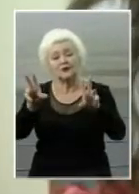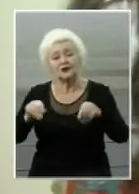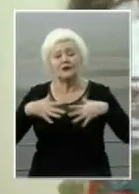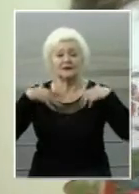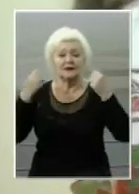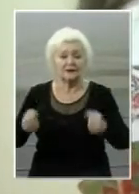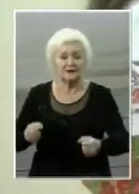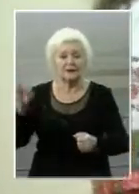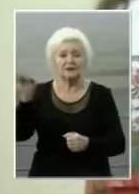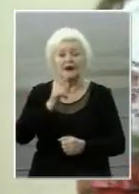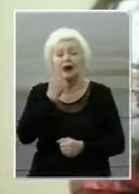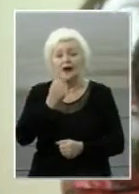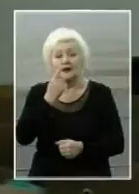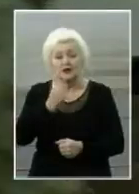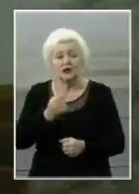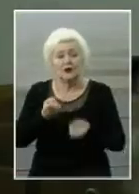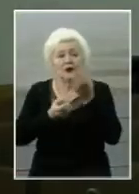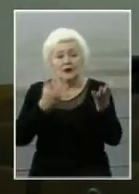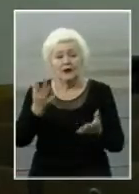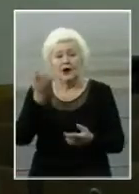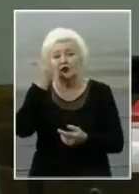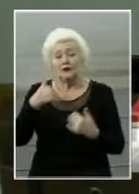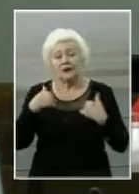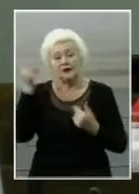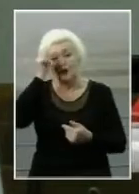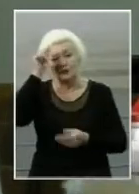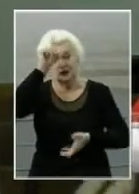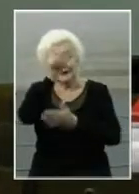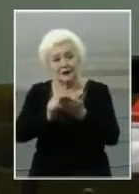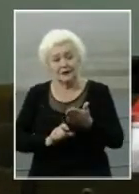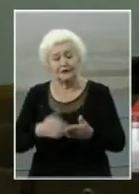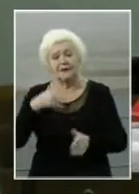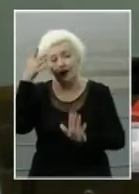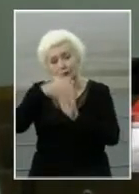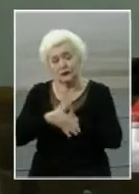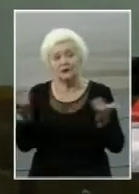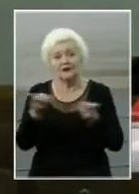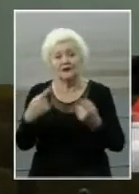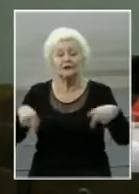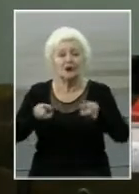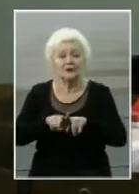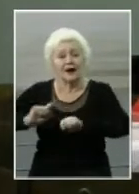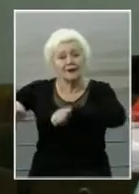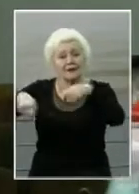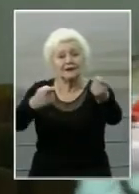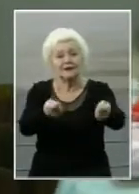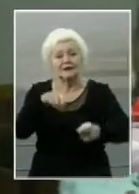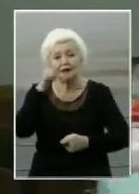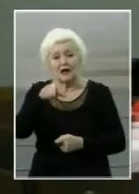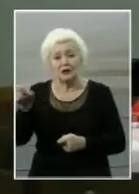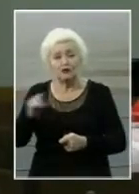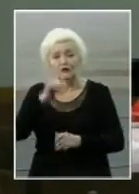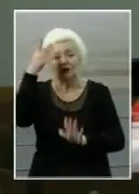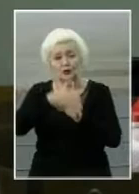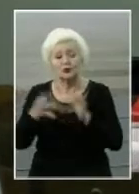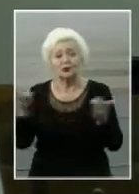здоров'я, і червоного ціна. Коли я його вчила, я розуміла, що потрібно його так перенести людям, щоб вони зрозуміли,